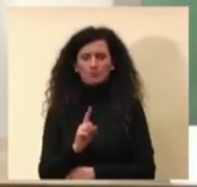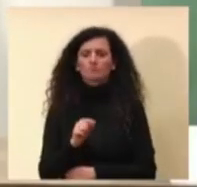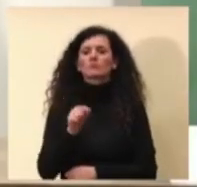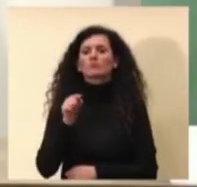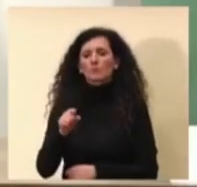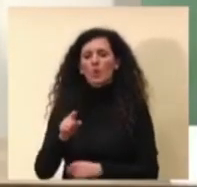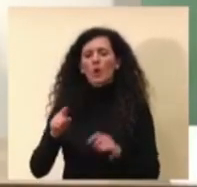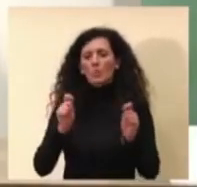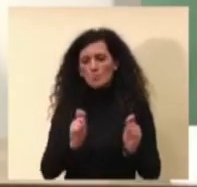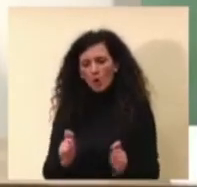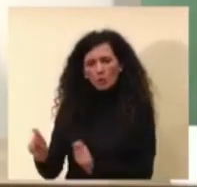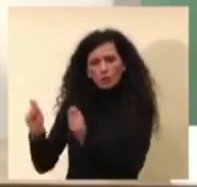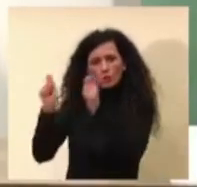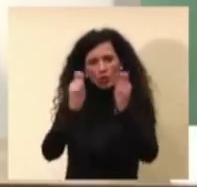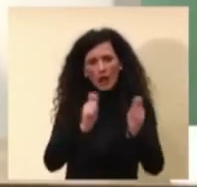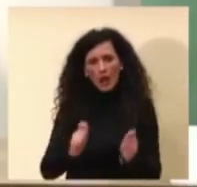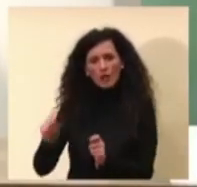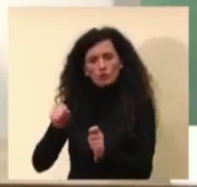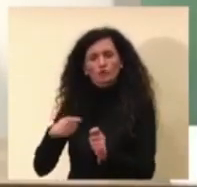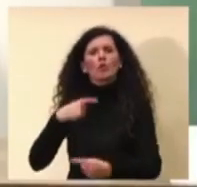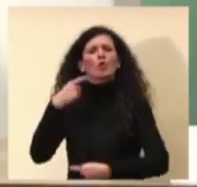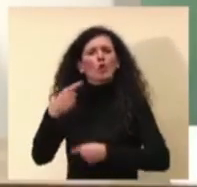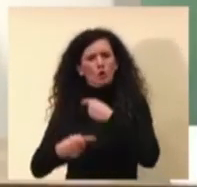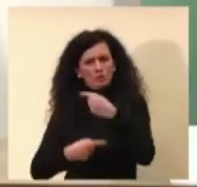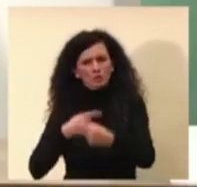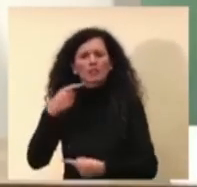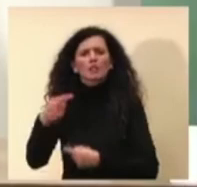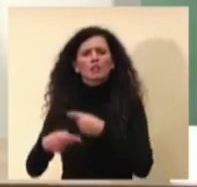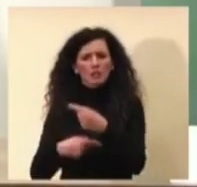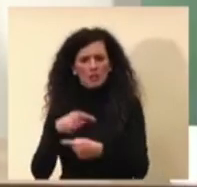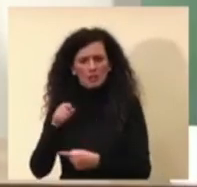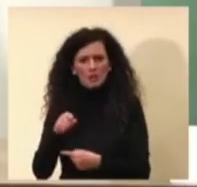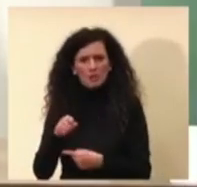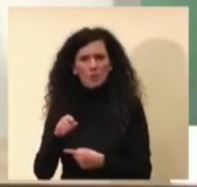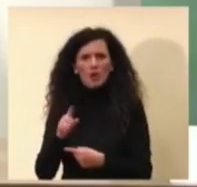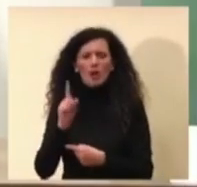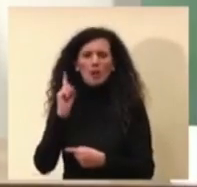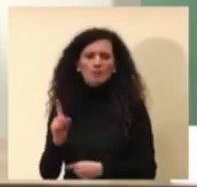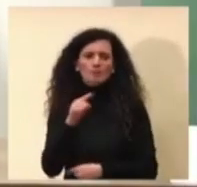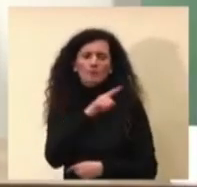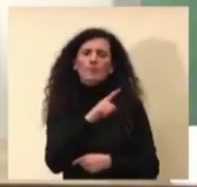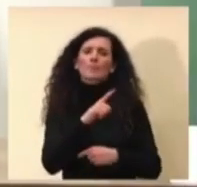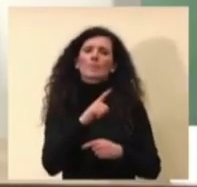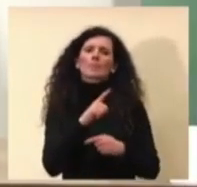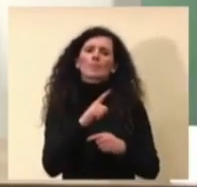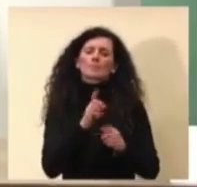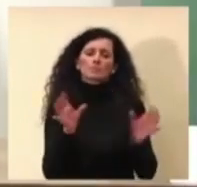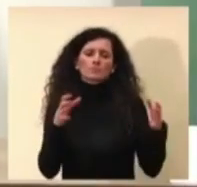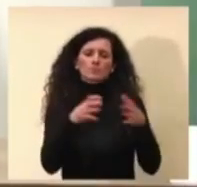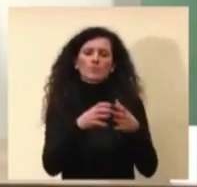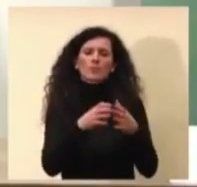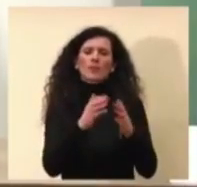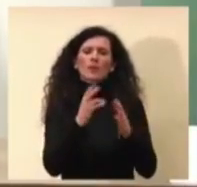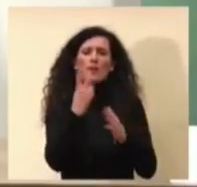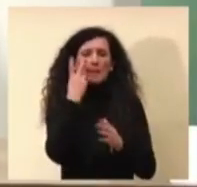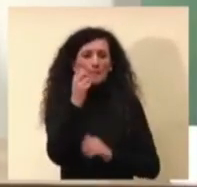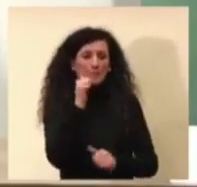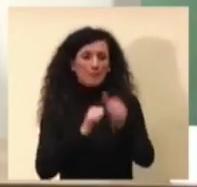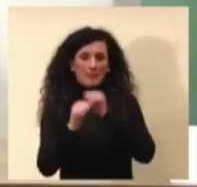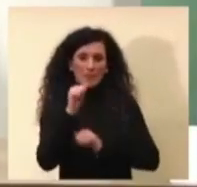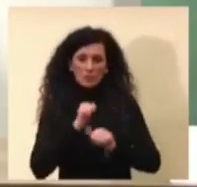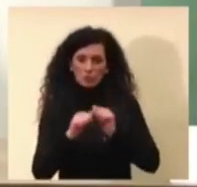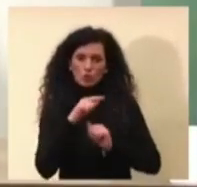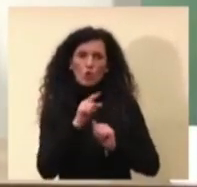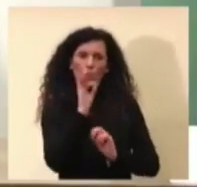fatto secondo le indirizze della circolare emanata dalla direzione della prevenzione quindi di individuazione precoce dei